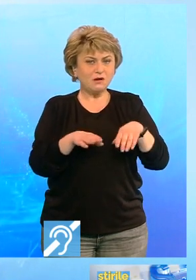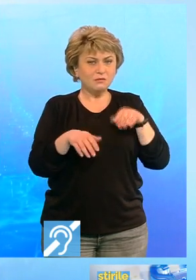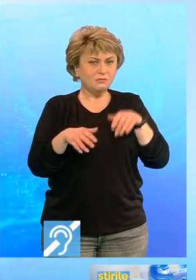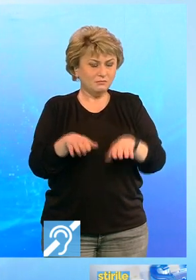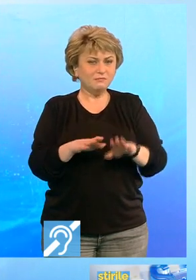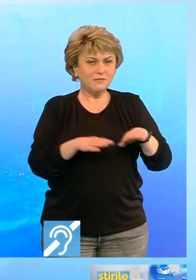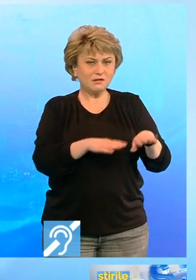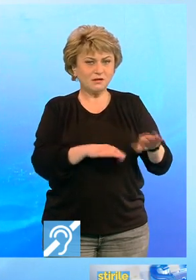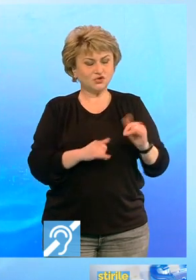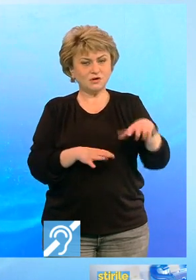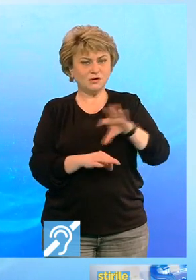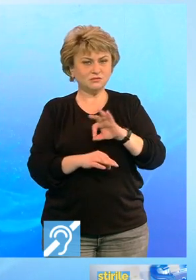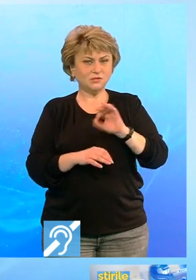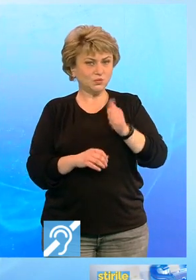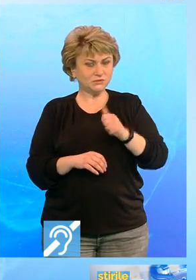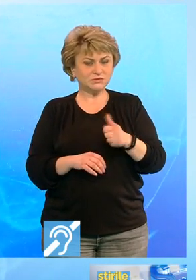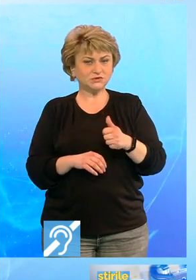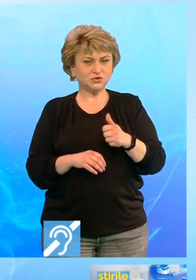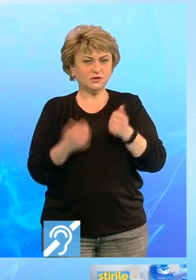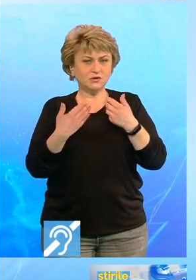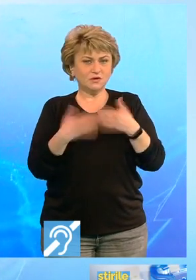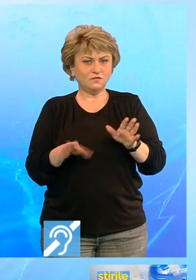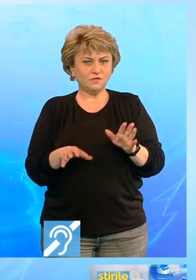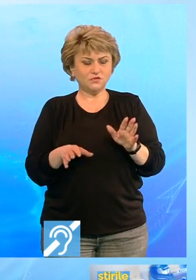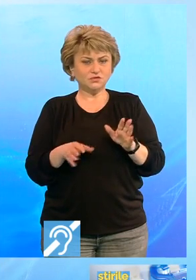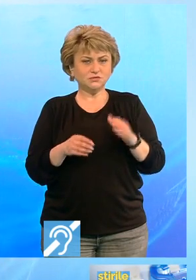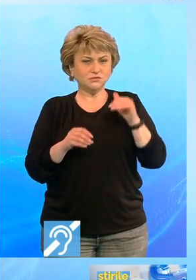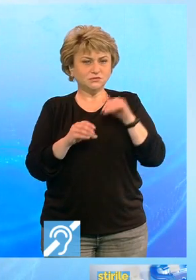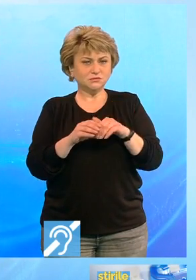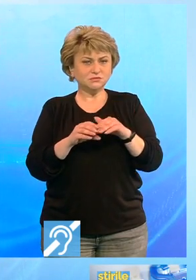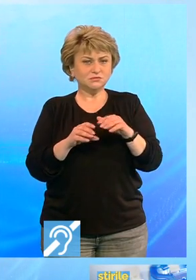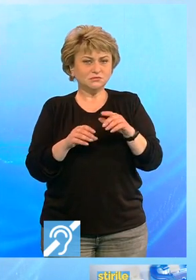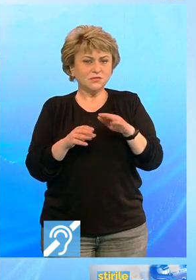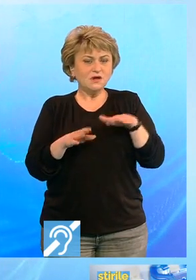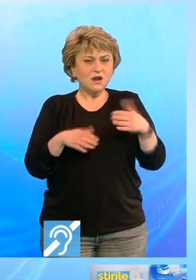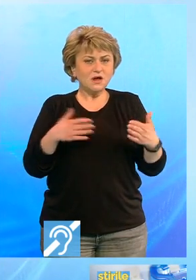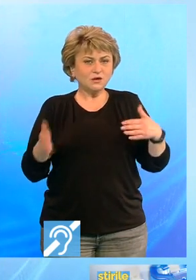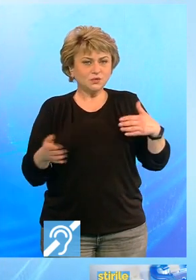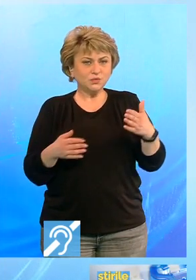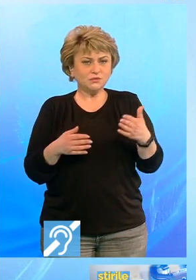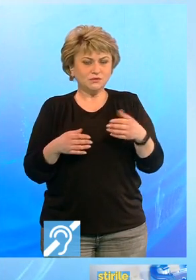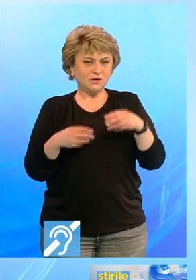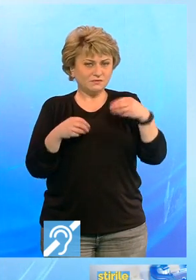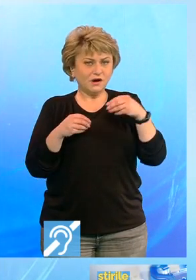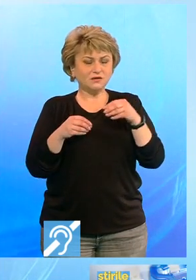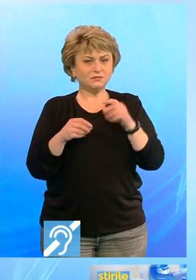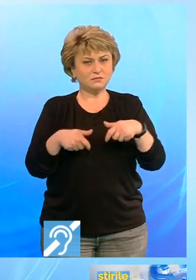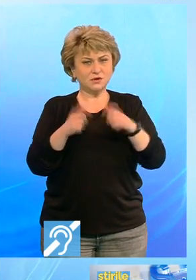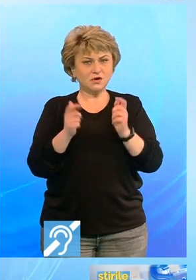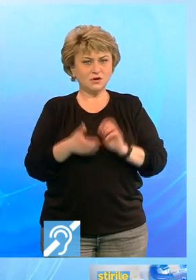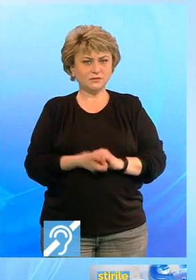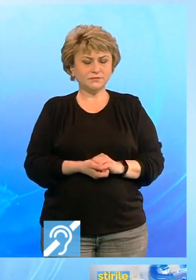celelalte 11 au fost pe laturile exterioare ale blocului.